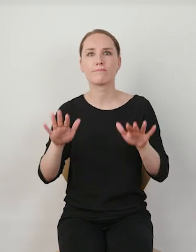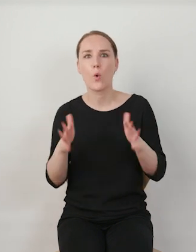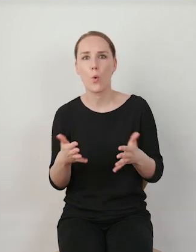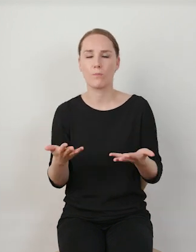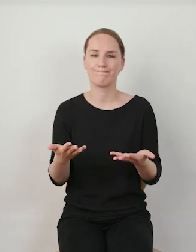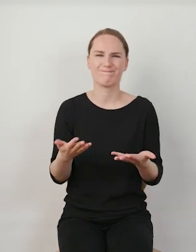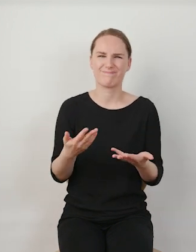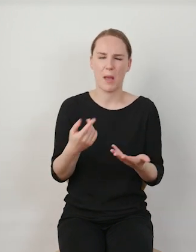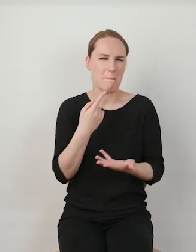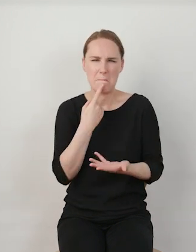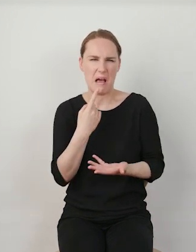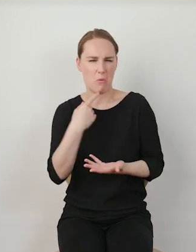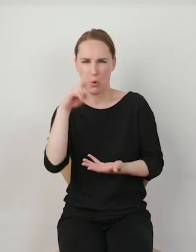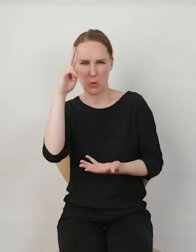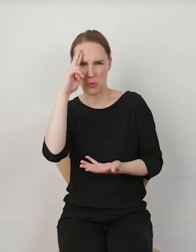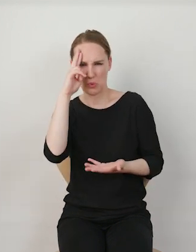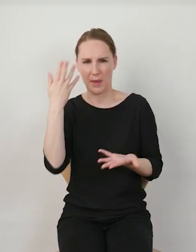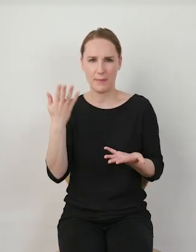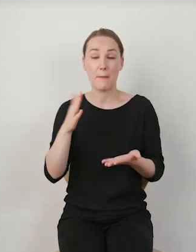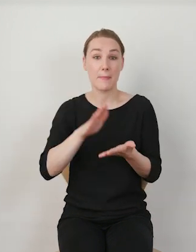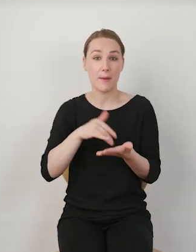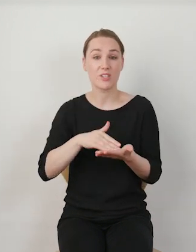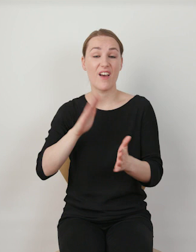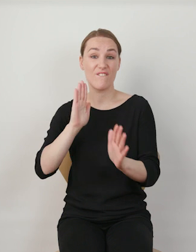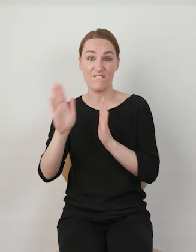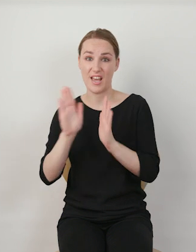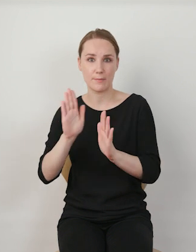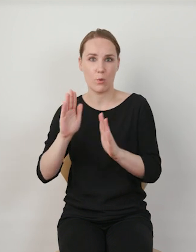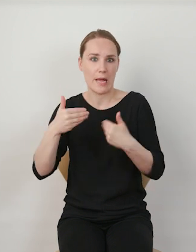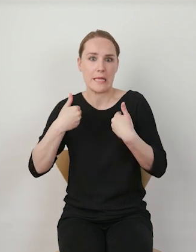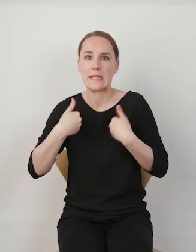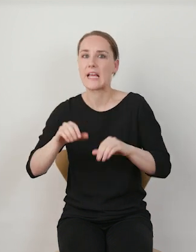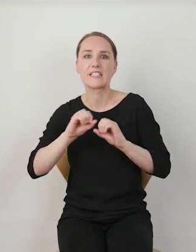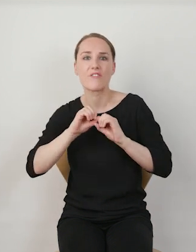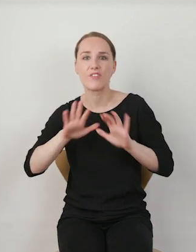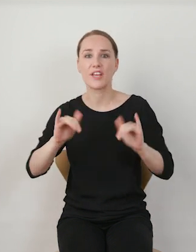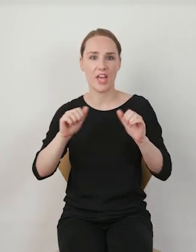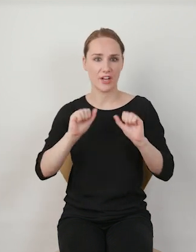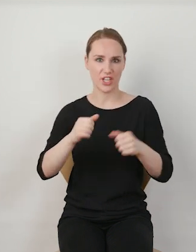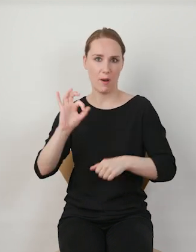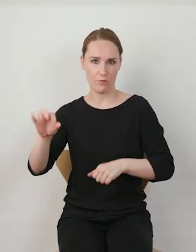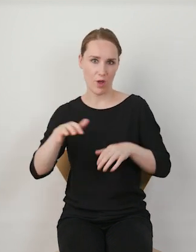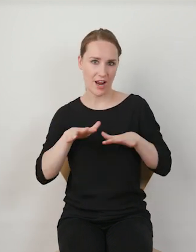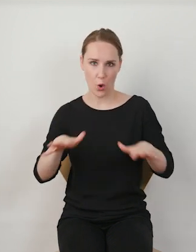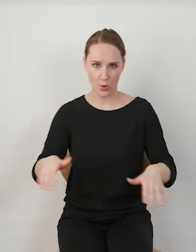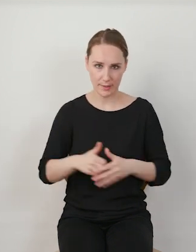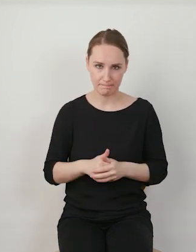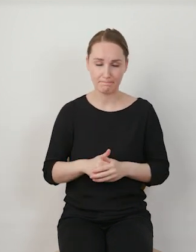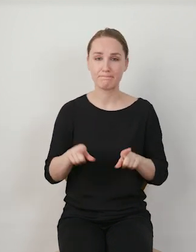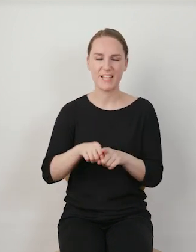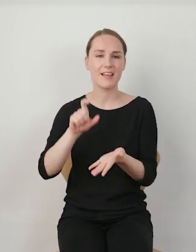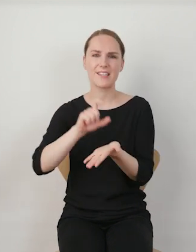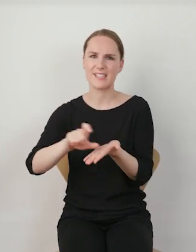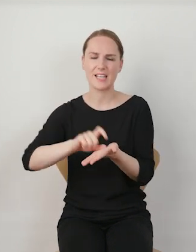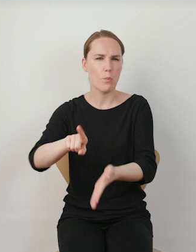jest mało zrozumiałe. Facebook nie chciał ujawniać, jak działa jego algorytm. Podobnie na Instagramie